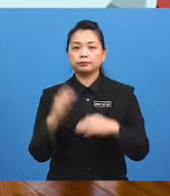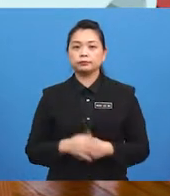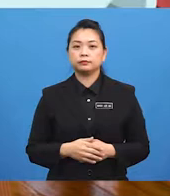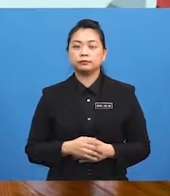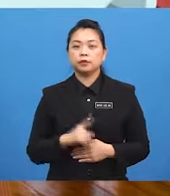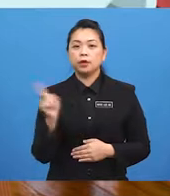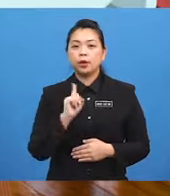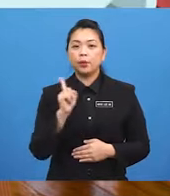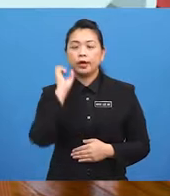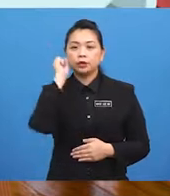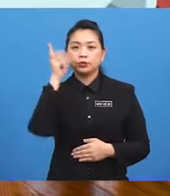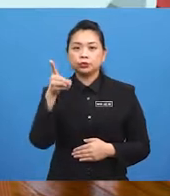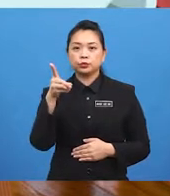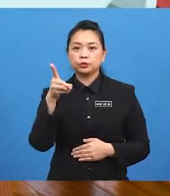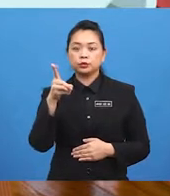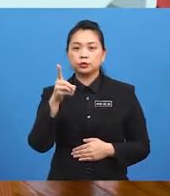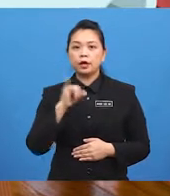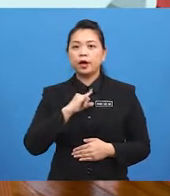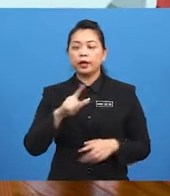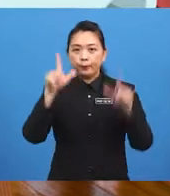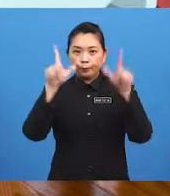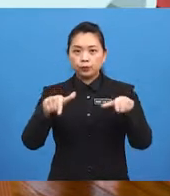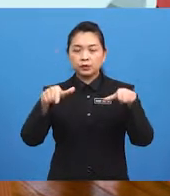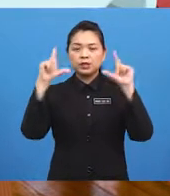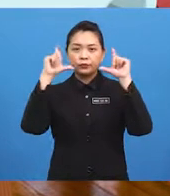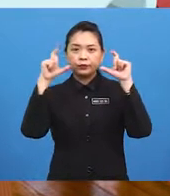Where should we put this photograph?